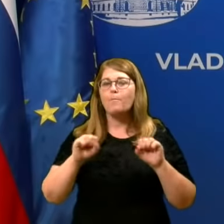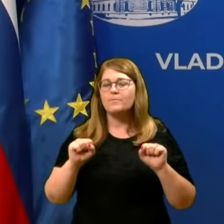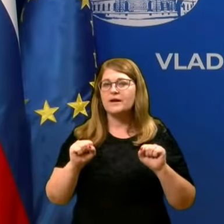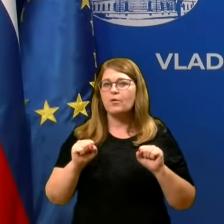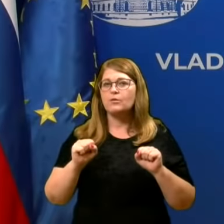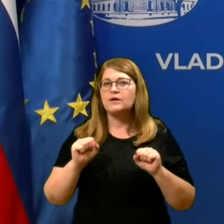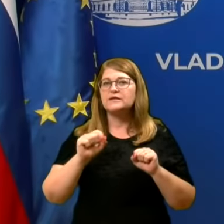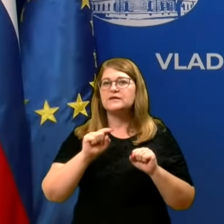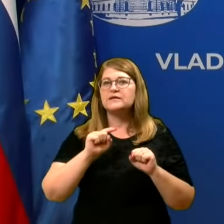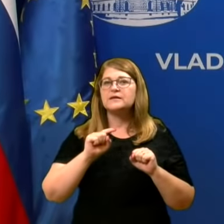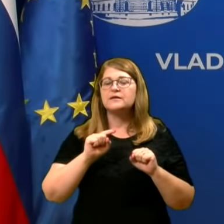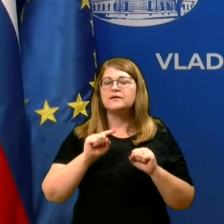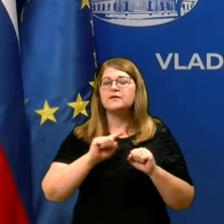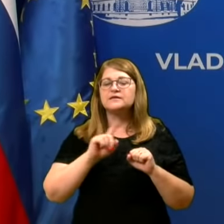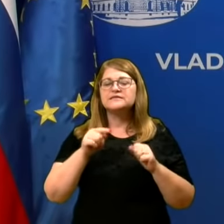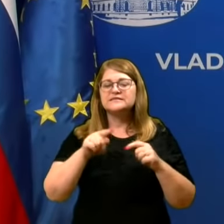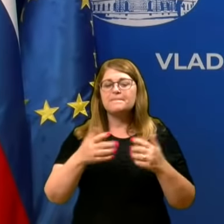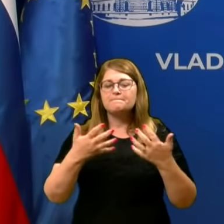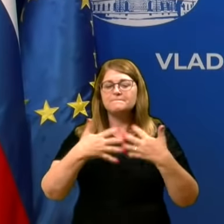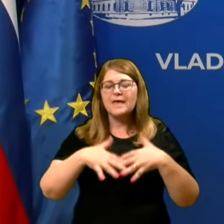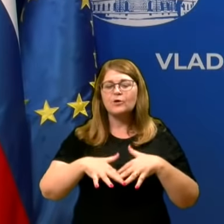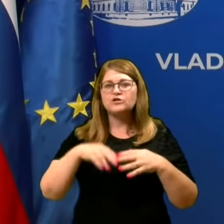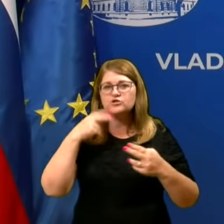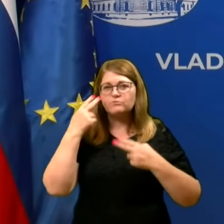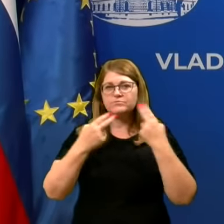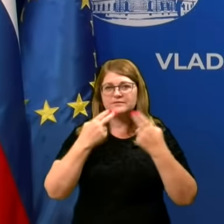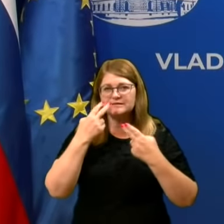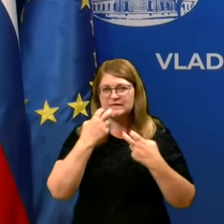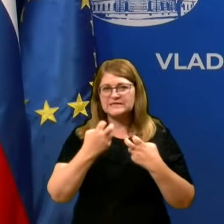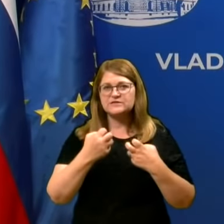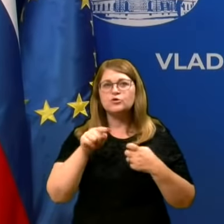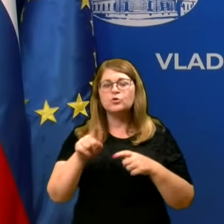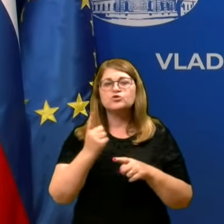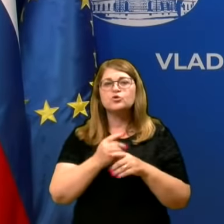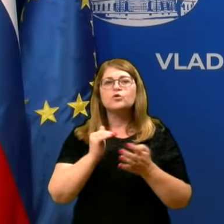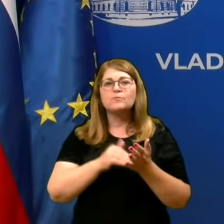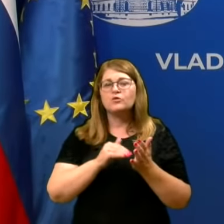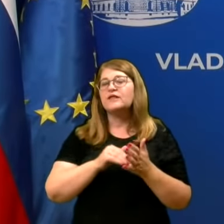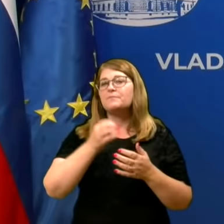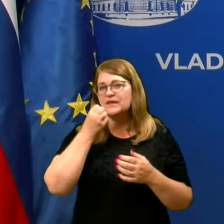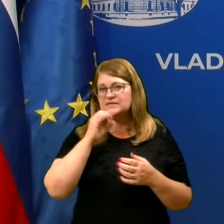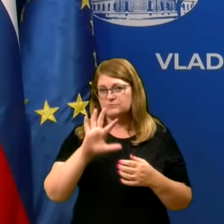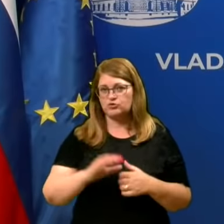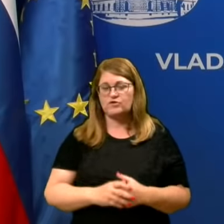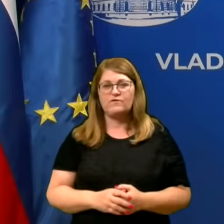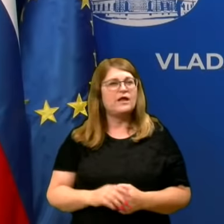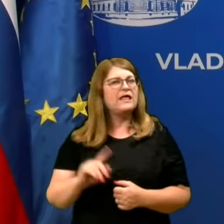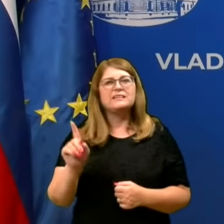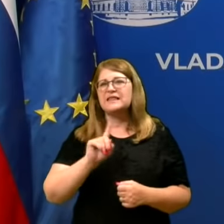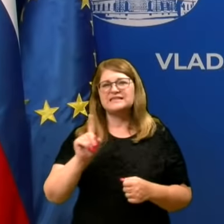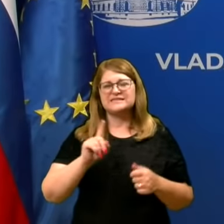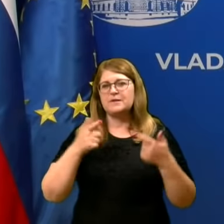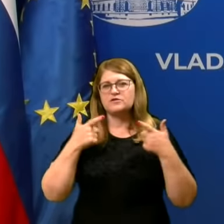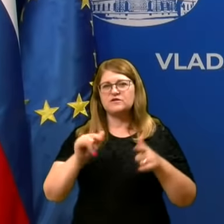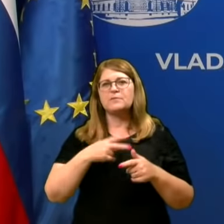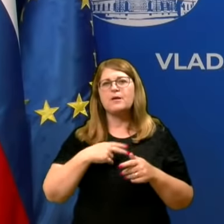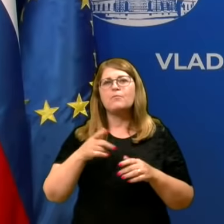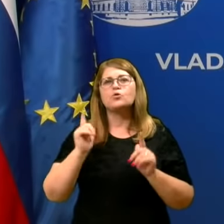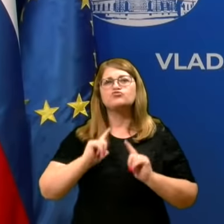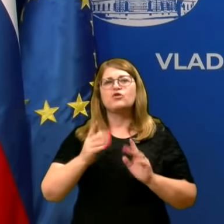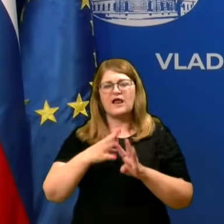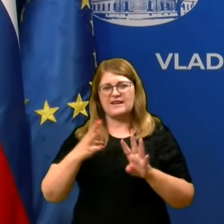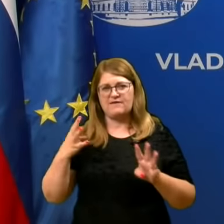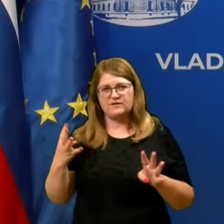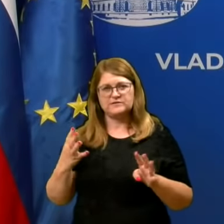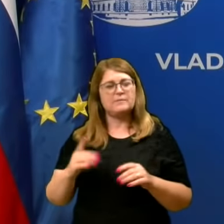mehanizmom testiranja. Tukaj so tudi potrebne izboljšave. Ne svemo si dovolj, da imamo očakalne vrste.